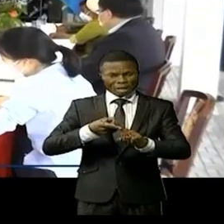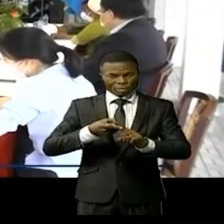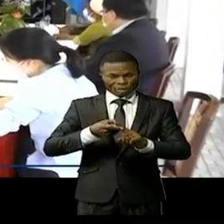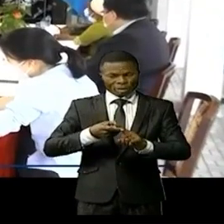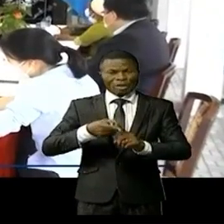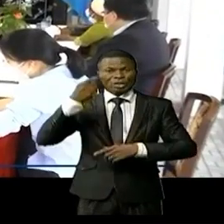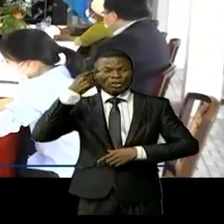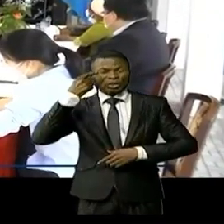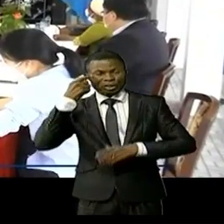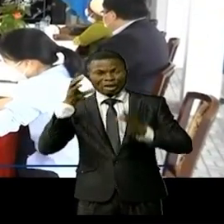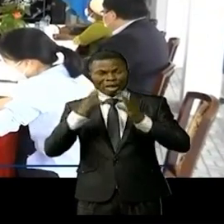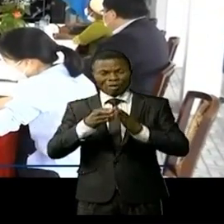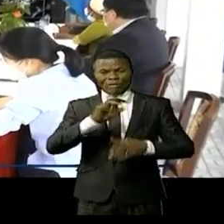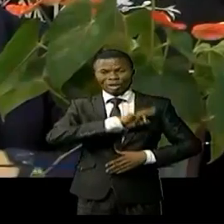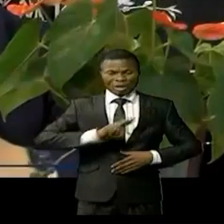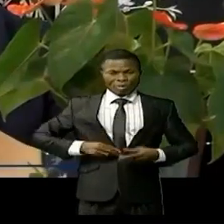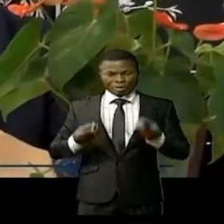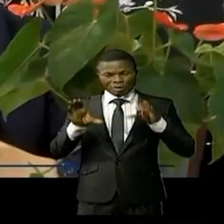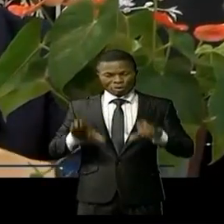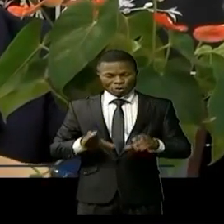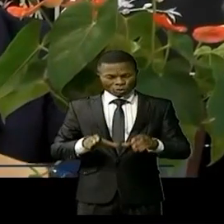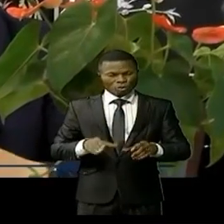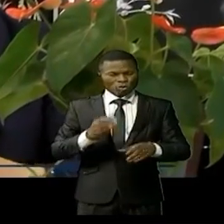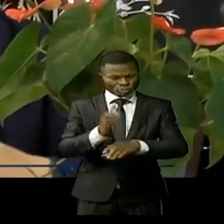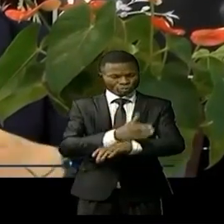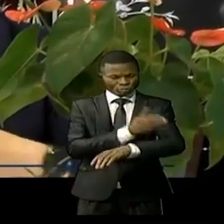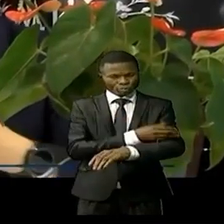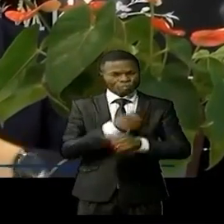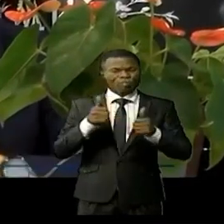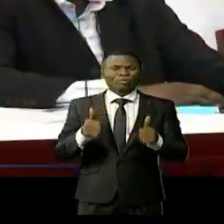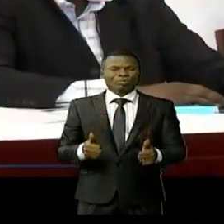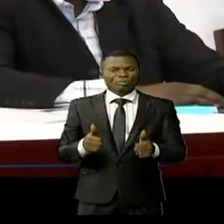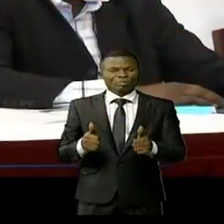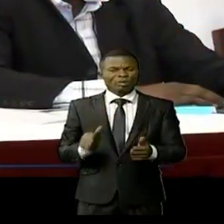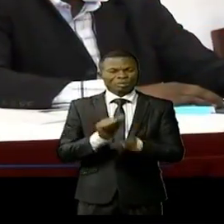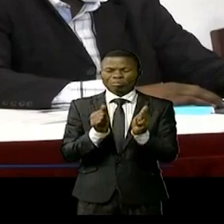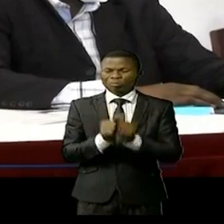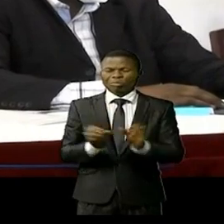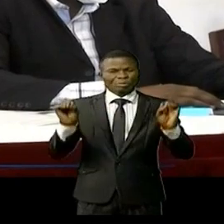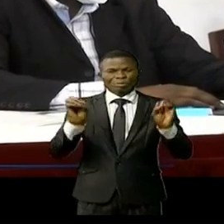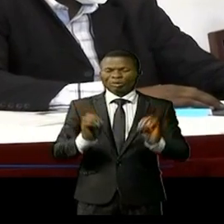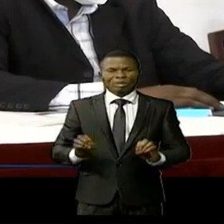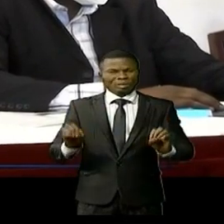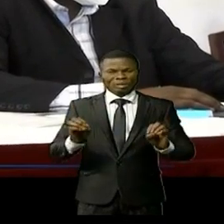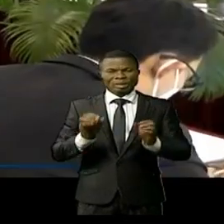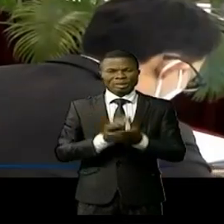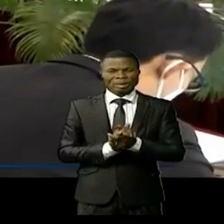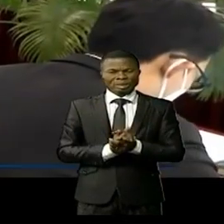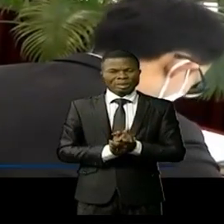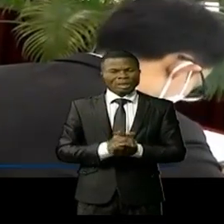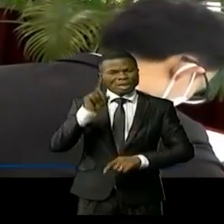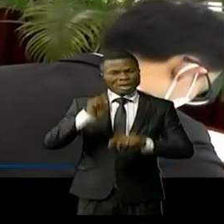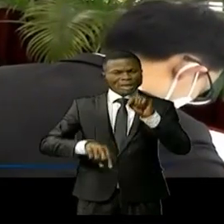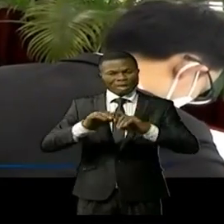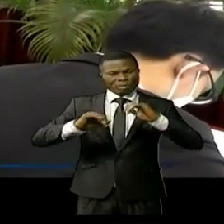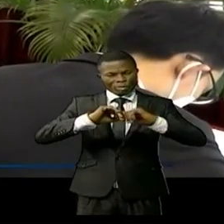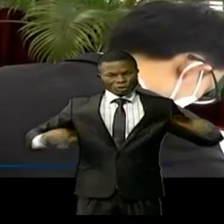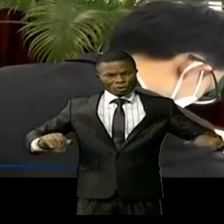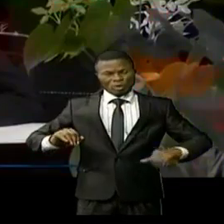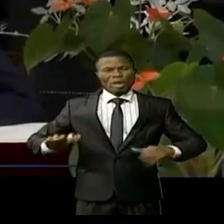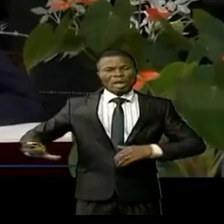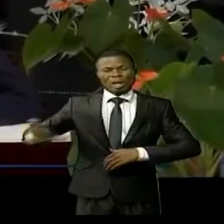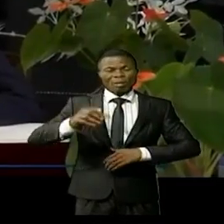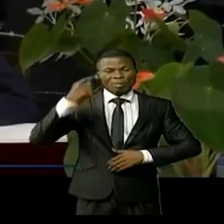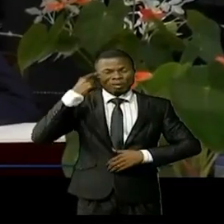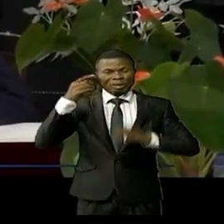entre son pays et celui de Félix-Antoine Tshisekedi-Chilombo sont au beau fixe rien ne pourra les séparer d'avec les